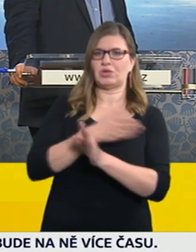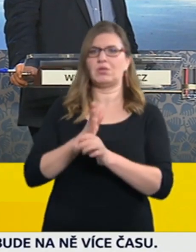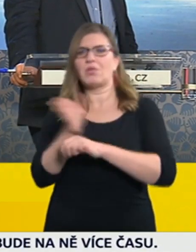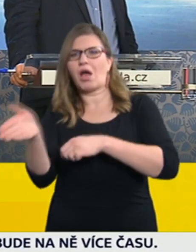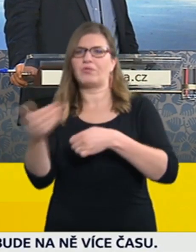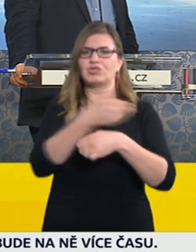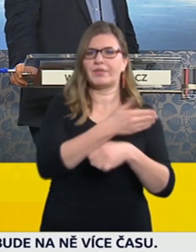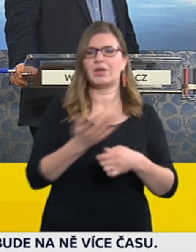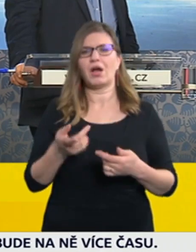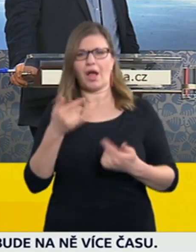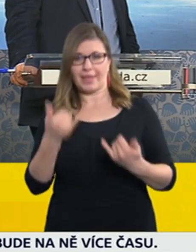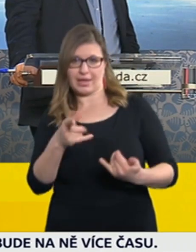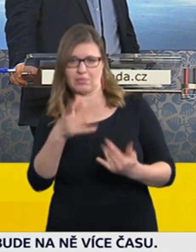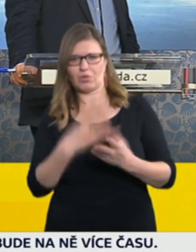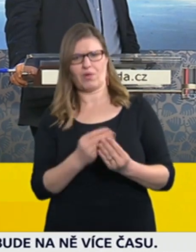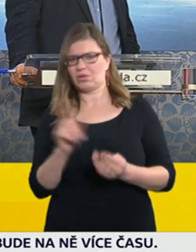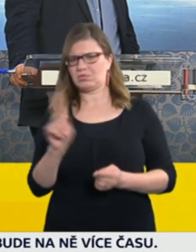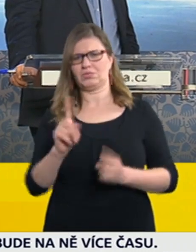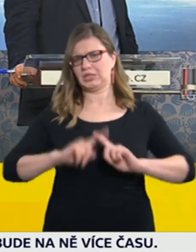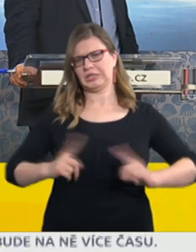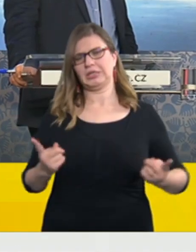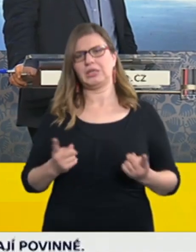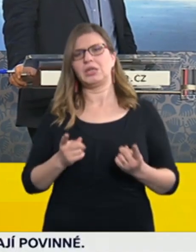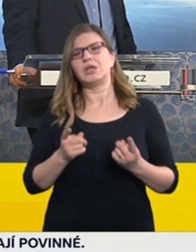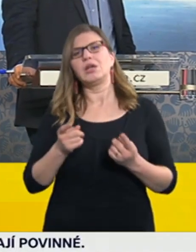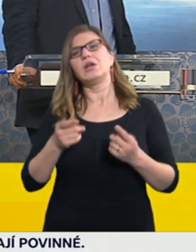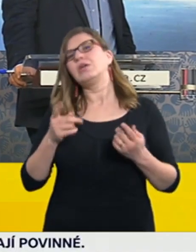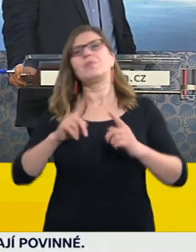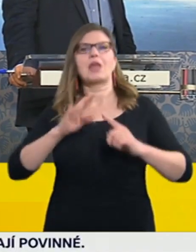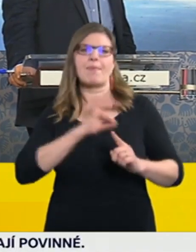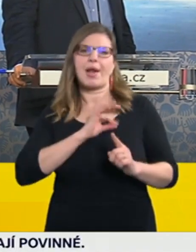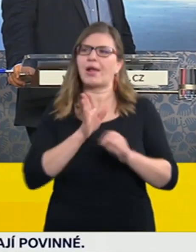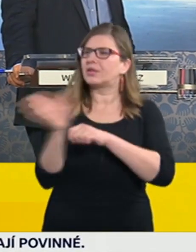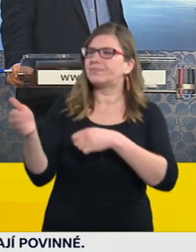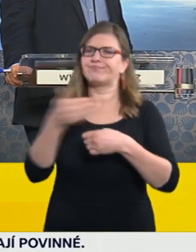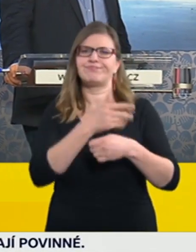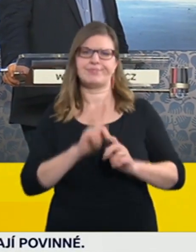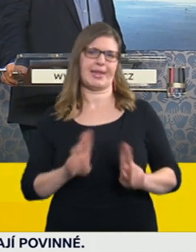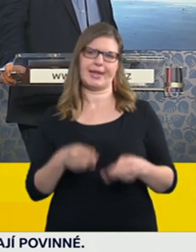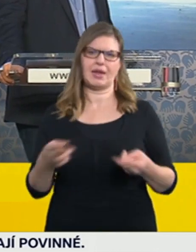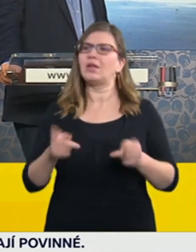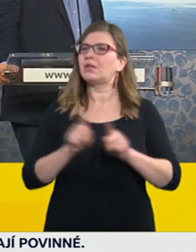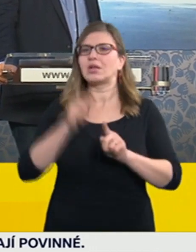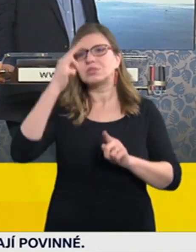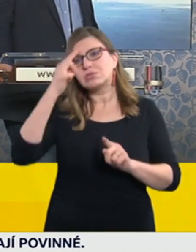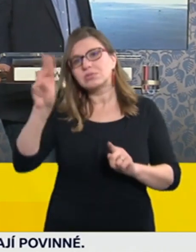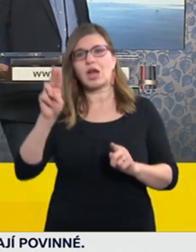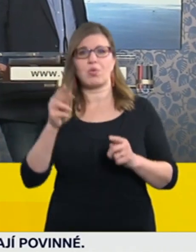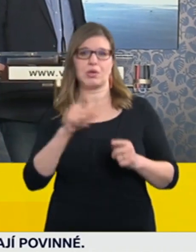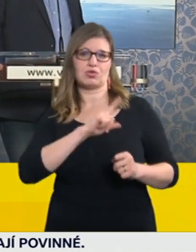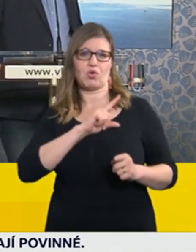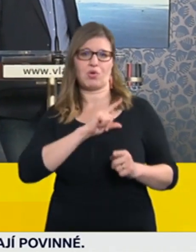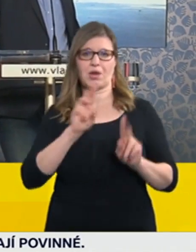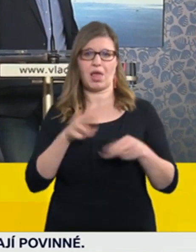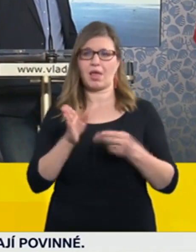soboty se nemají navštěvovat členové více rodin ani v soukromých rekráčních objektech. Tak tedy prosím, jak je